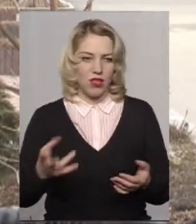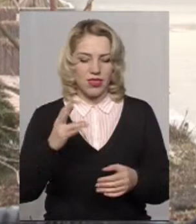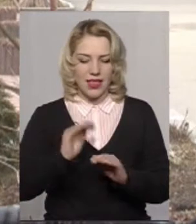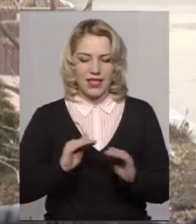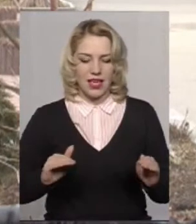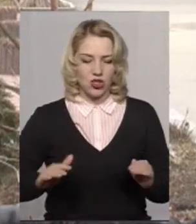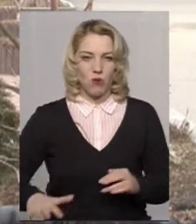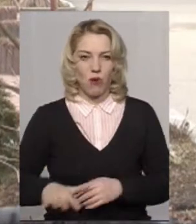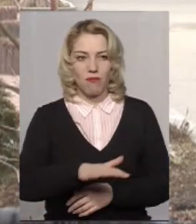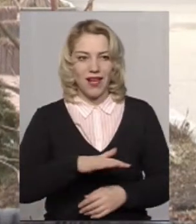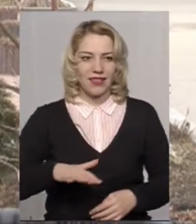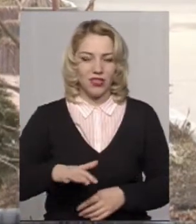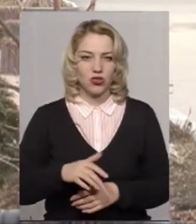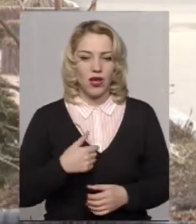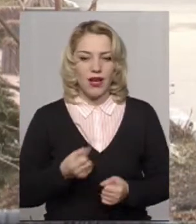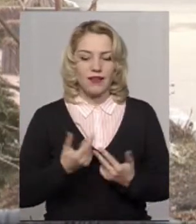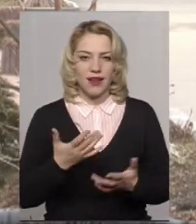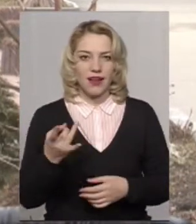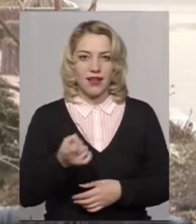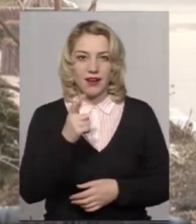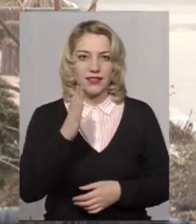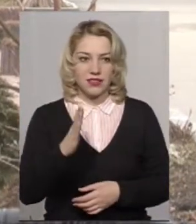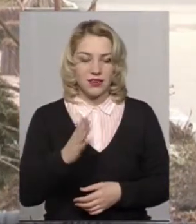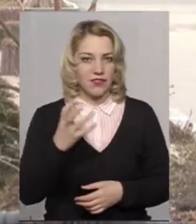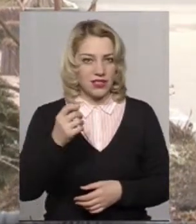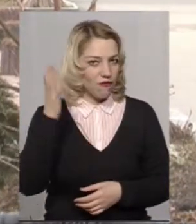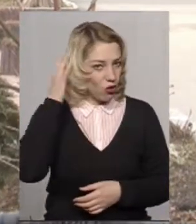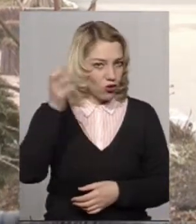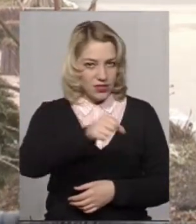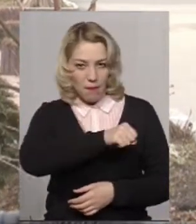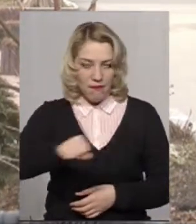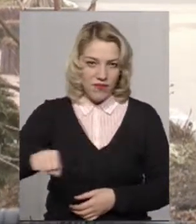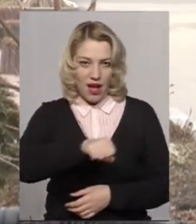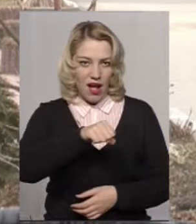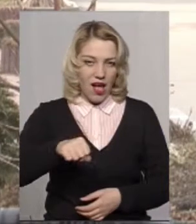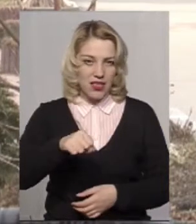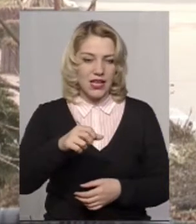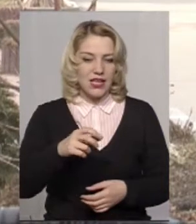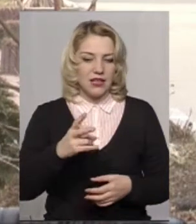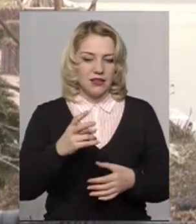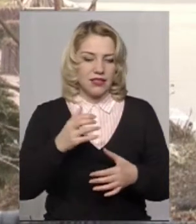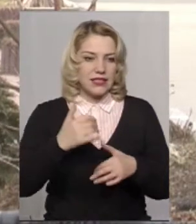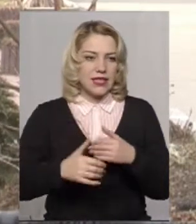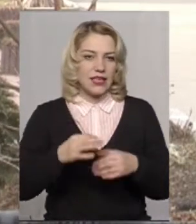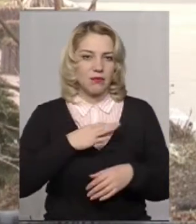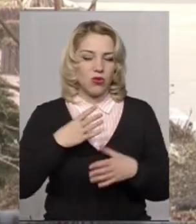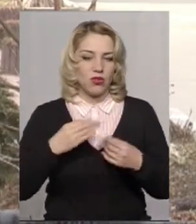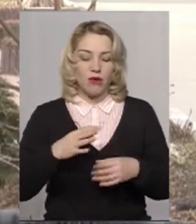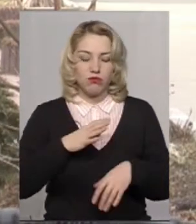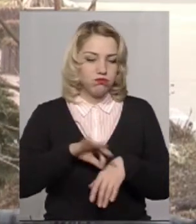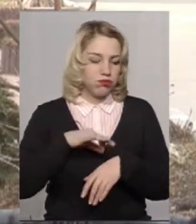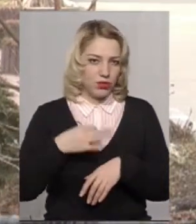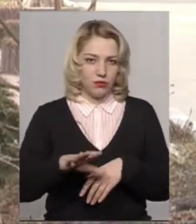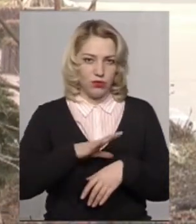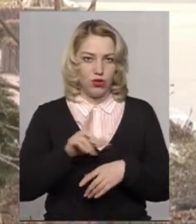майданчику кілька разів просто завелося, потягали посеред білого дня, і найбільш болюче було те, що